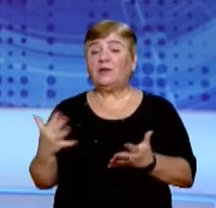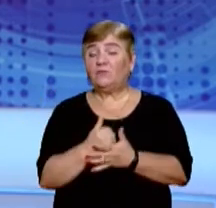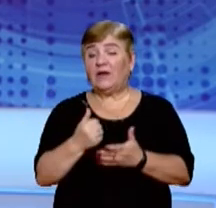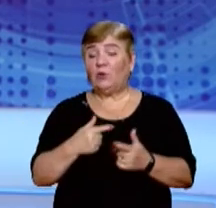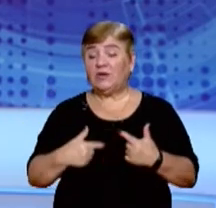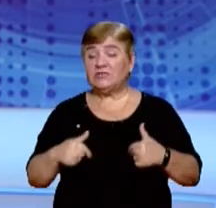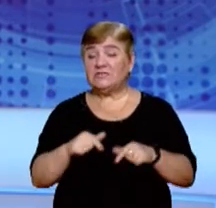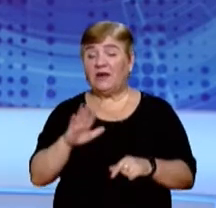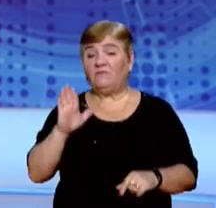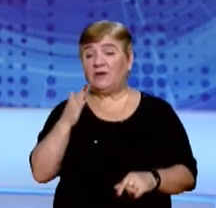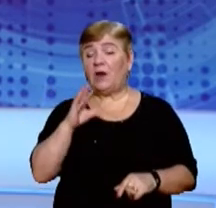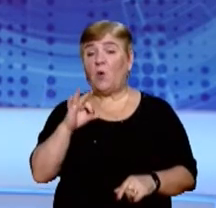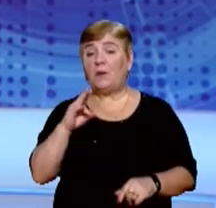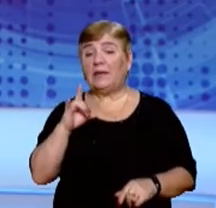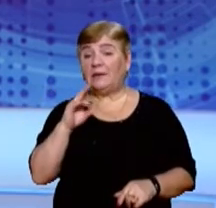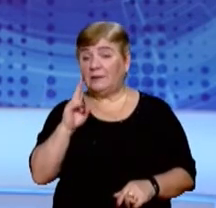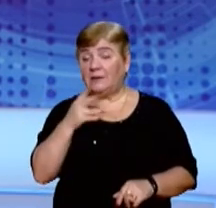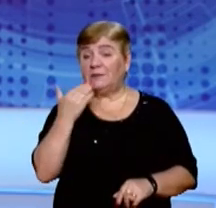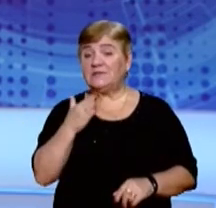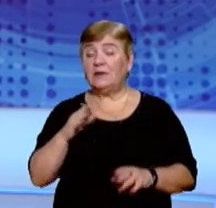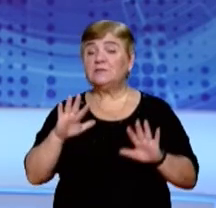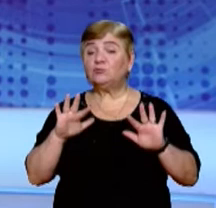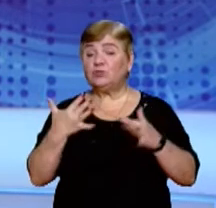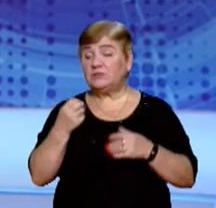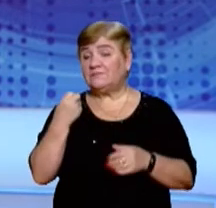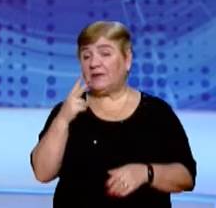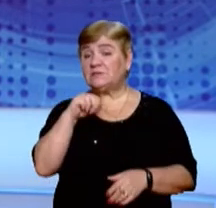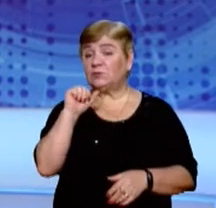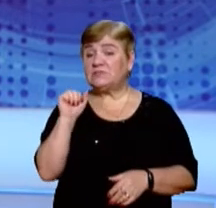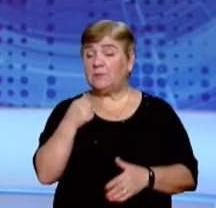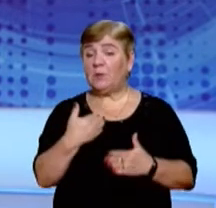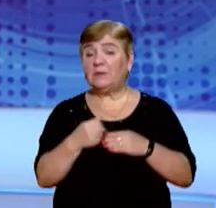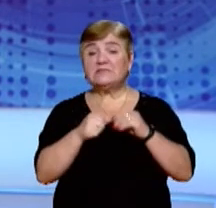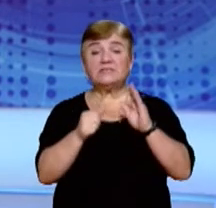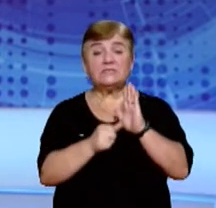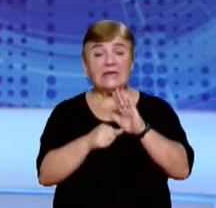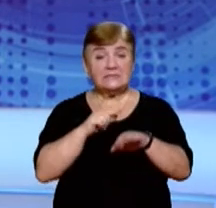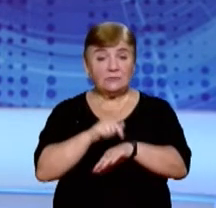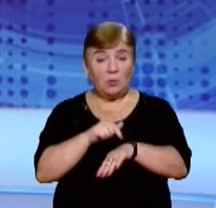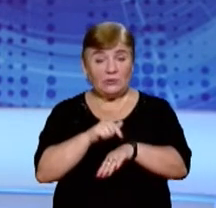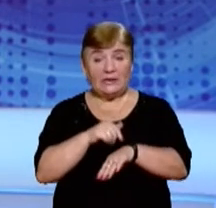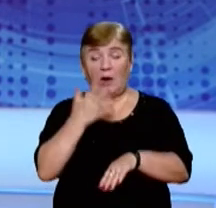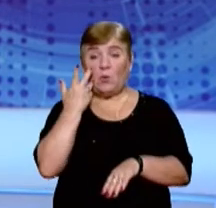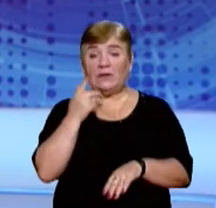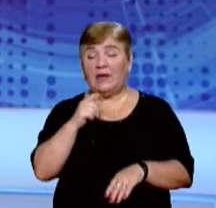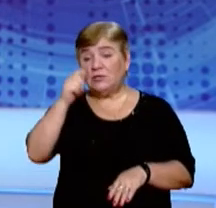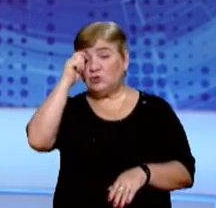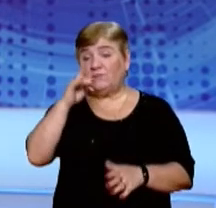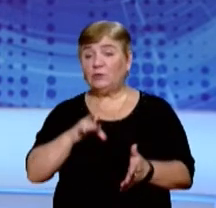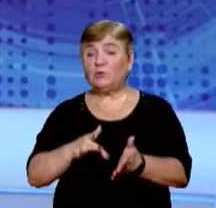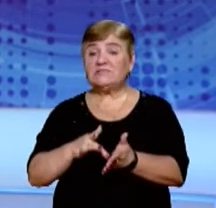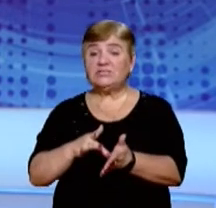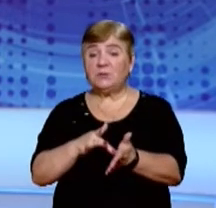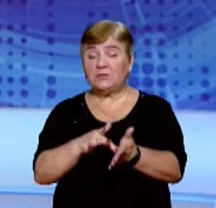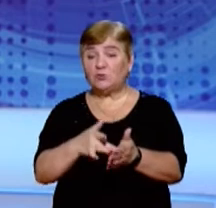частини Віктор Ополеник. За його словами, сталося це 12 серпня близько 16-ї години, коли чоловік проходив туристичний